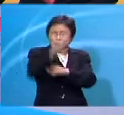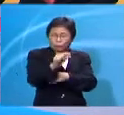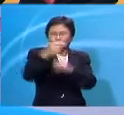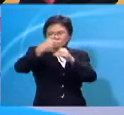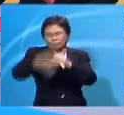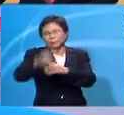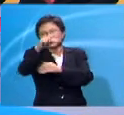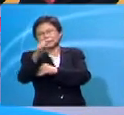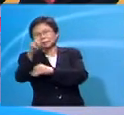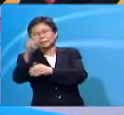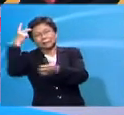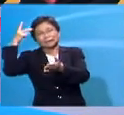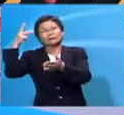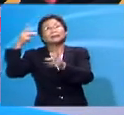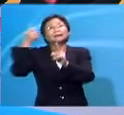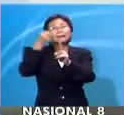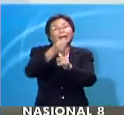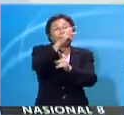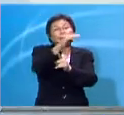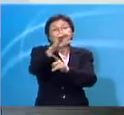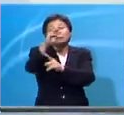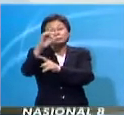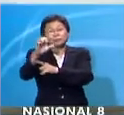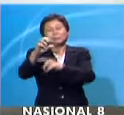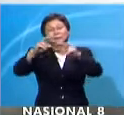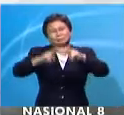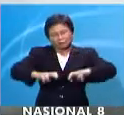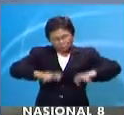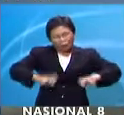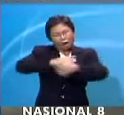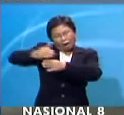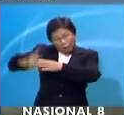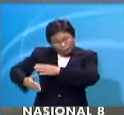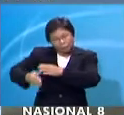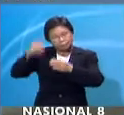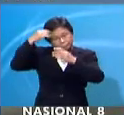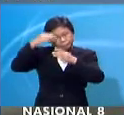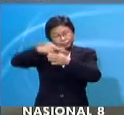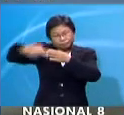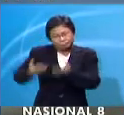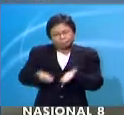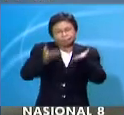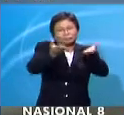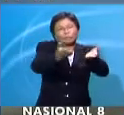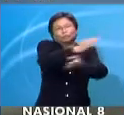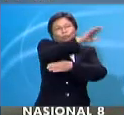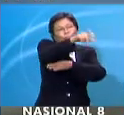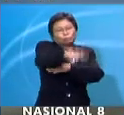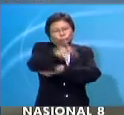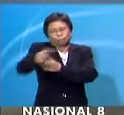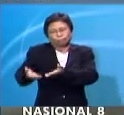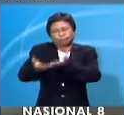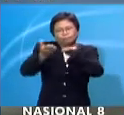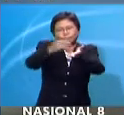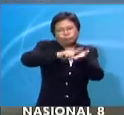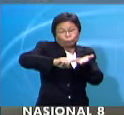selepas GST dikenakan. Tambah MCMC kajian itu hampir selesai dan keputusannya akan dibentangkan kepada semua pihak yang berkaitan minggu